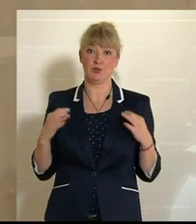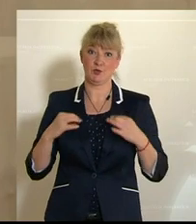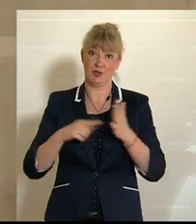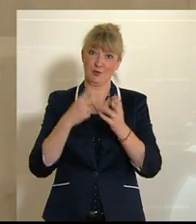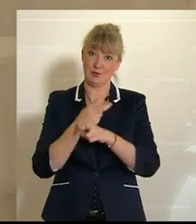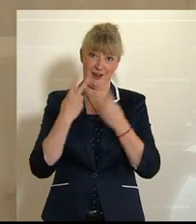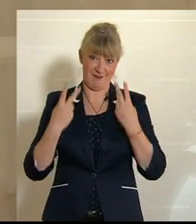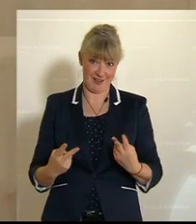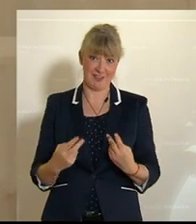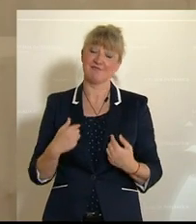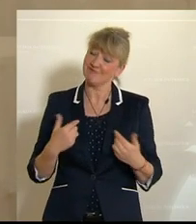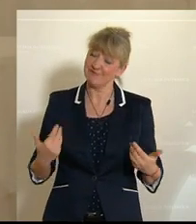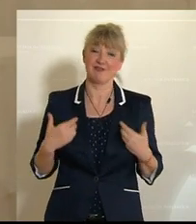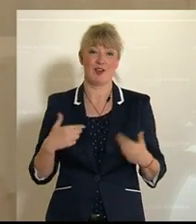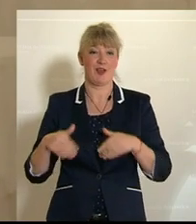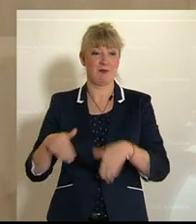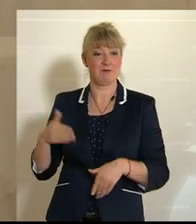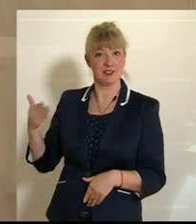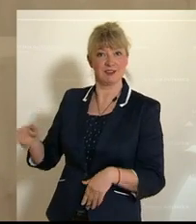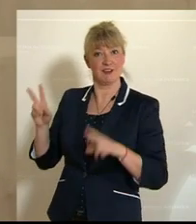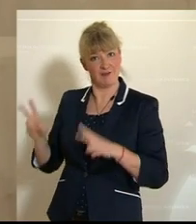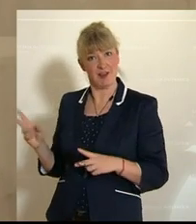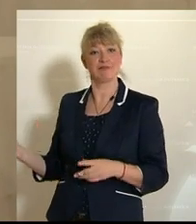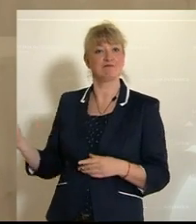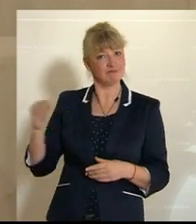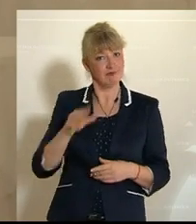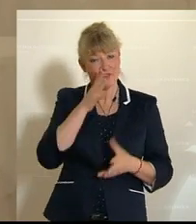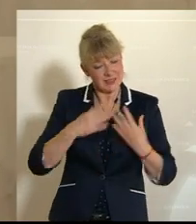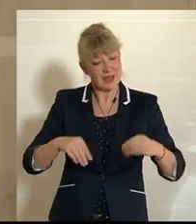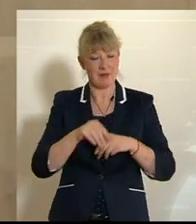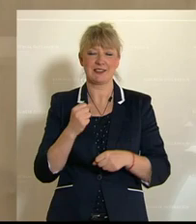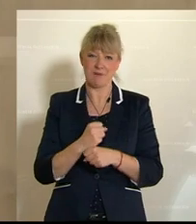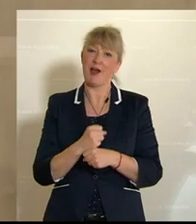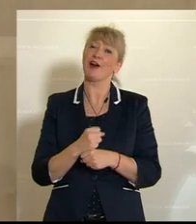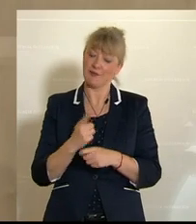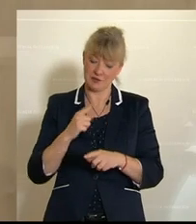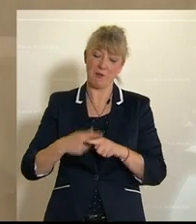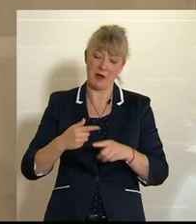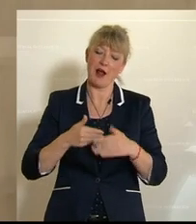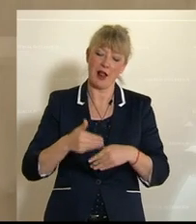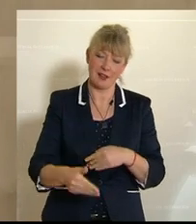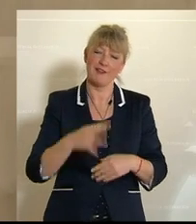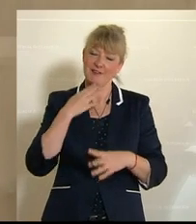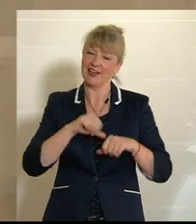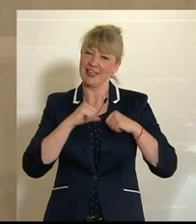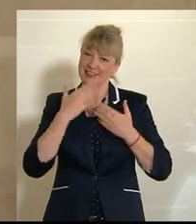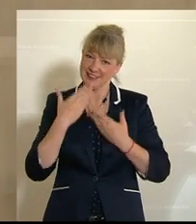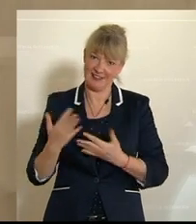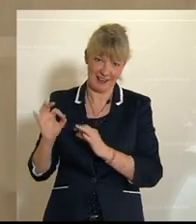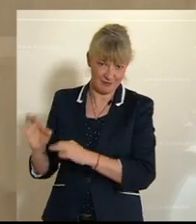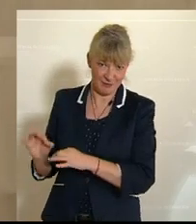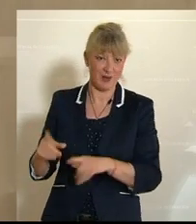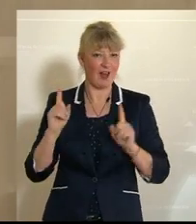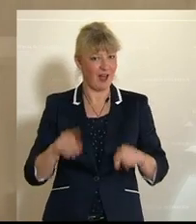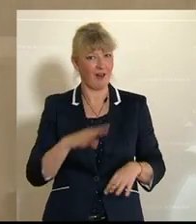in Österreich ganz wichtig. Ich freue mich, dass der Minister sich da wirklich committet hat, dass er das mit uns gemeinsam möglichst zeitnah angehen wird. Vielen herzlichen Dank dafür und